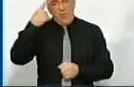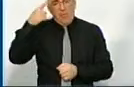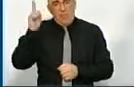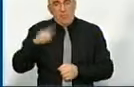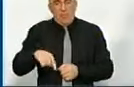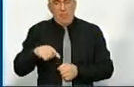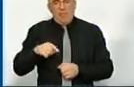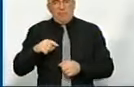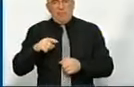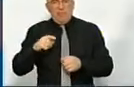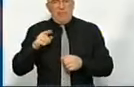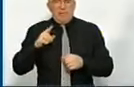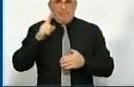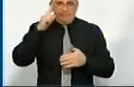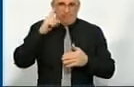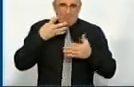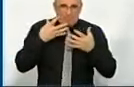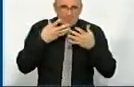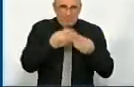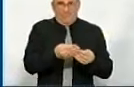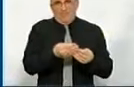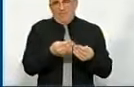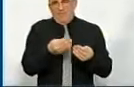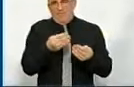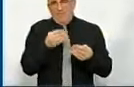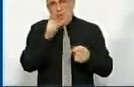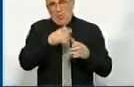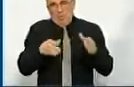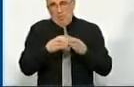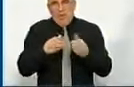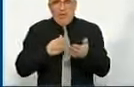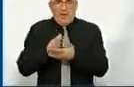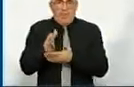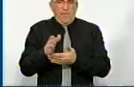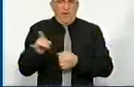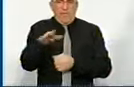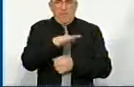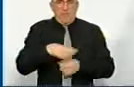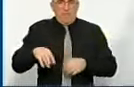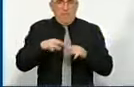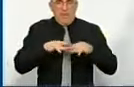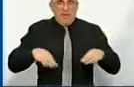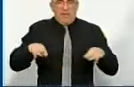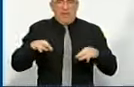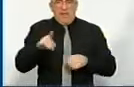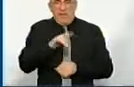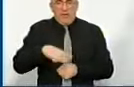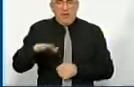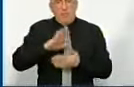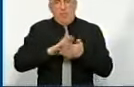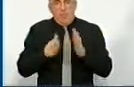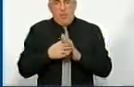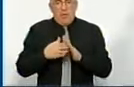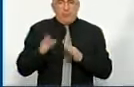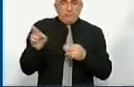переконувати і домовлятися тих же самих громад, і від направляючої ролі Мінрегіону, які мали по положенню